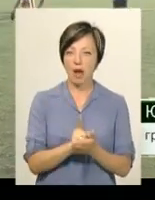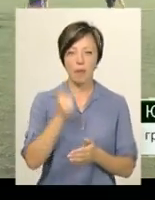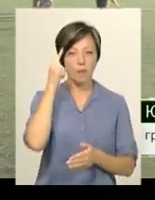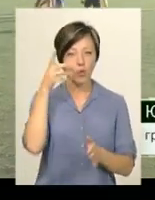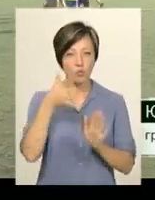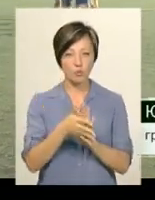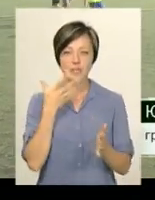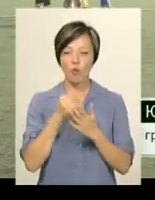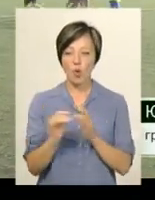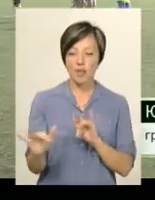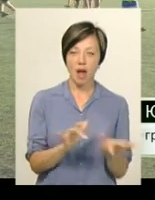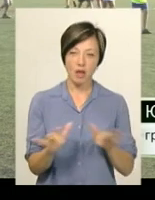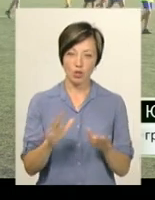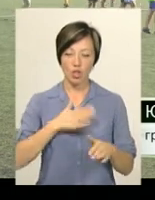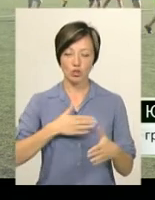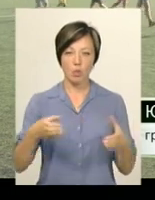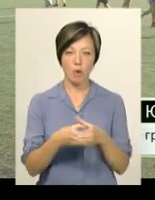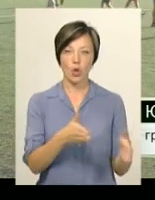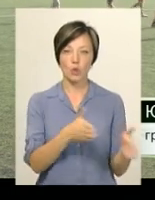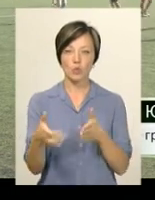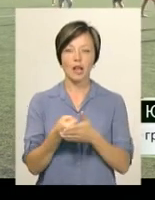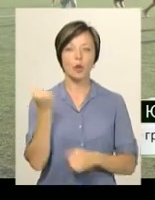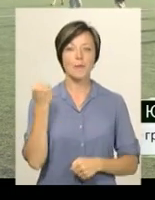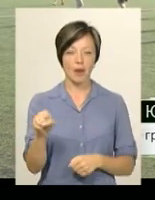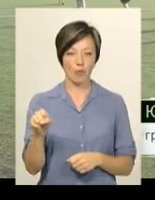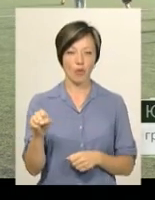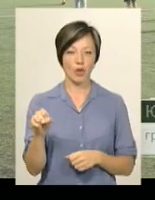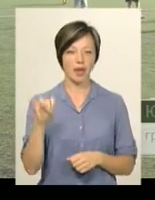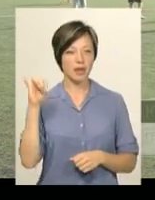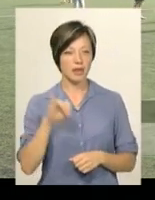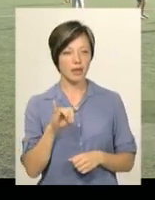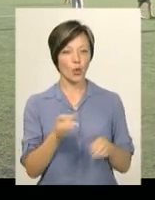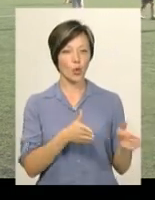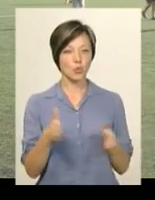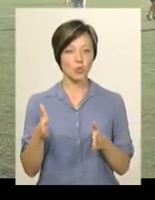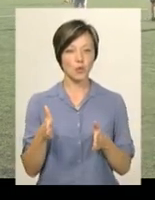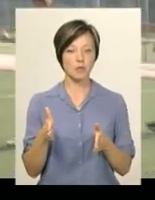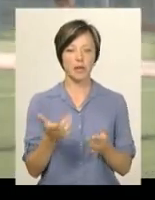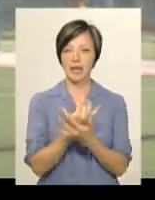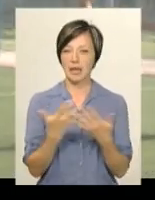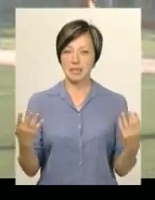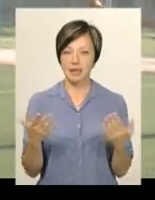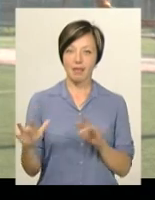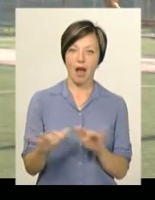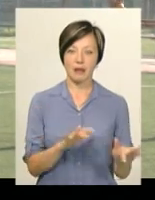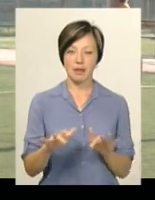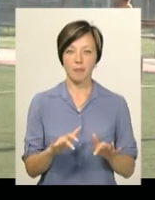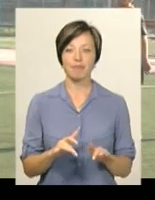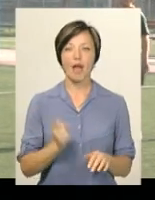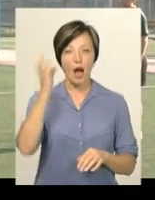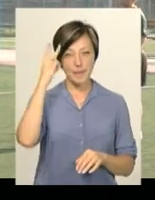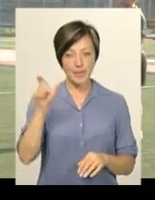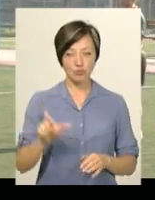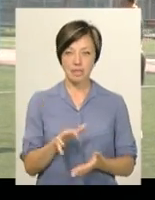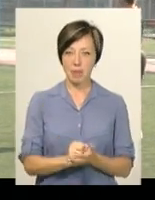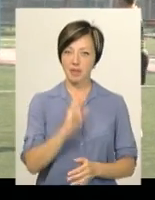так даліше. Наша команда готується до перемоги і готуємо різні тактики». Хмельничанин Юрій Олійник рейпі